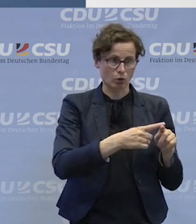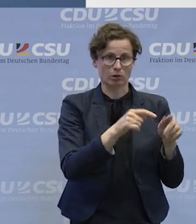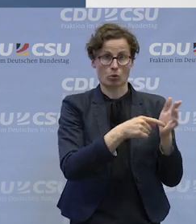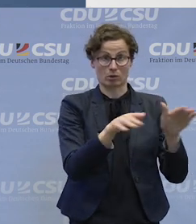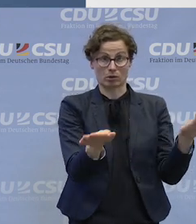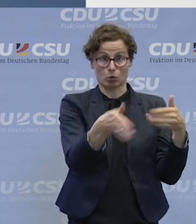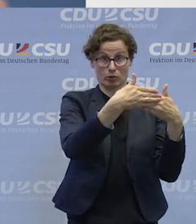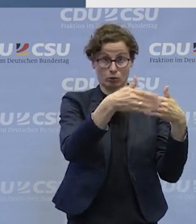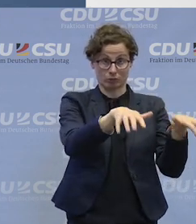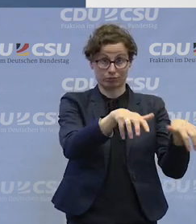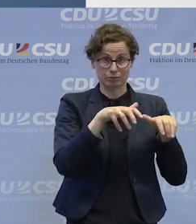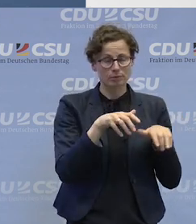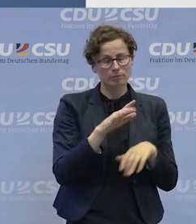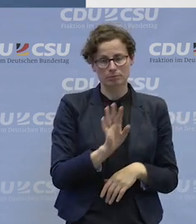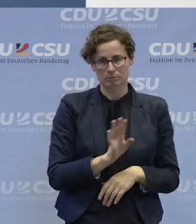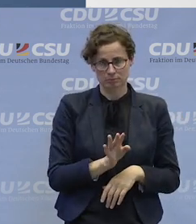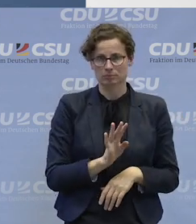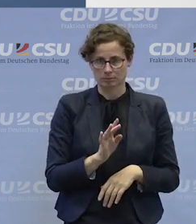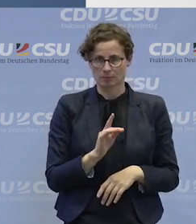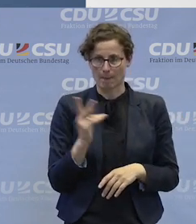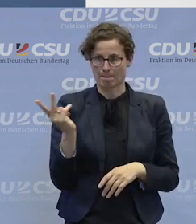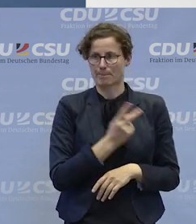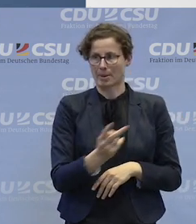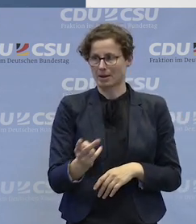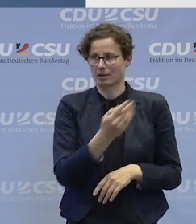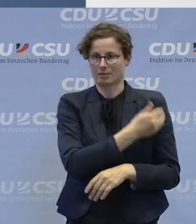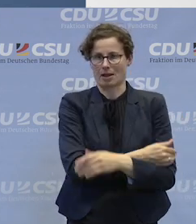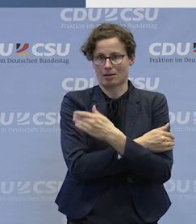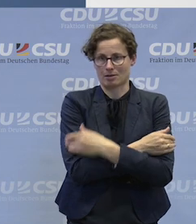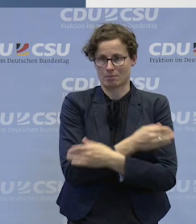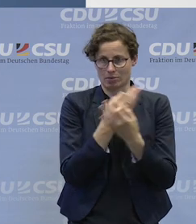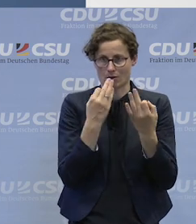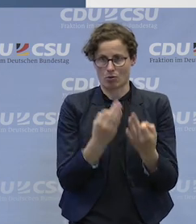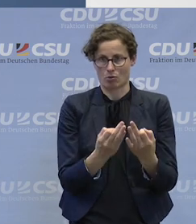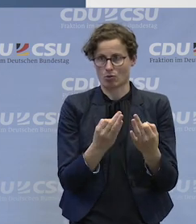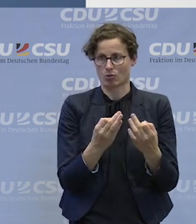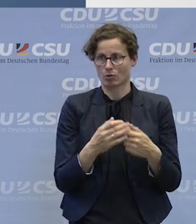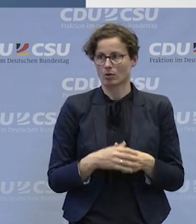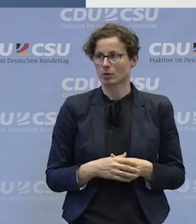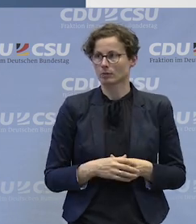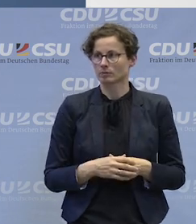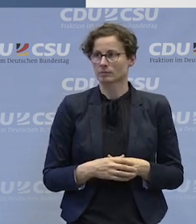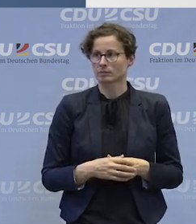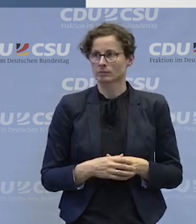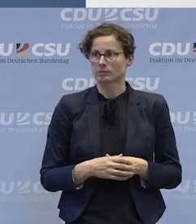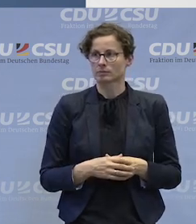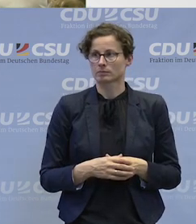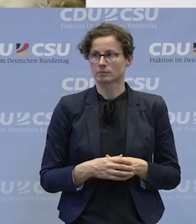habe ich sowieso vorausgesetzt, dass diese Dinge einfach der Fall sein müssen.